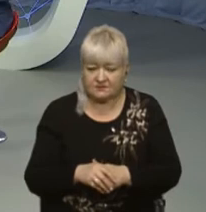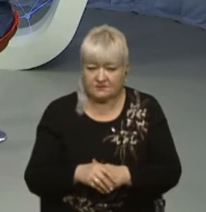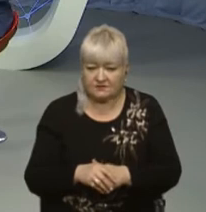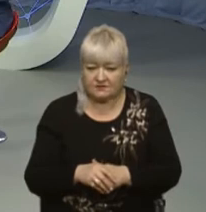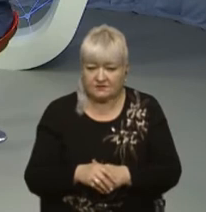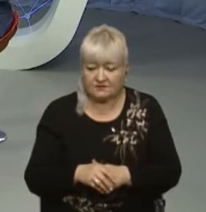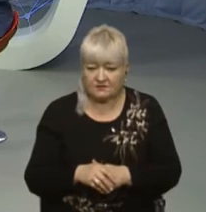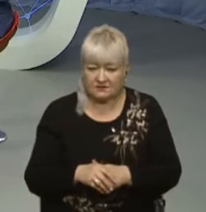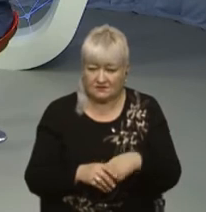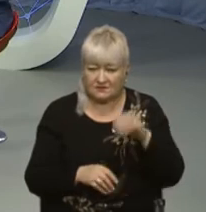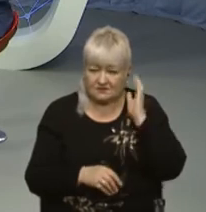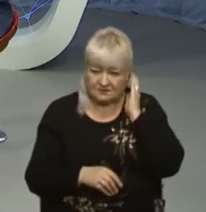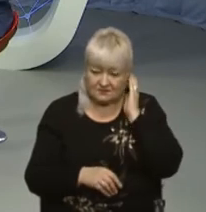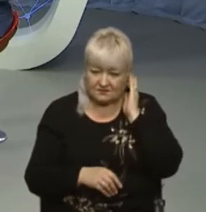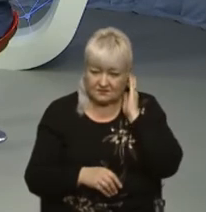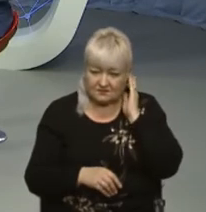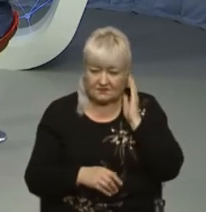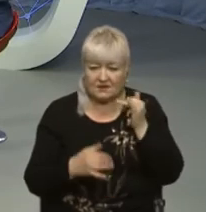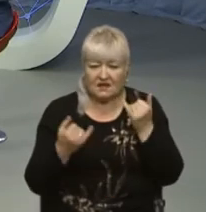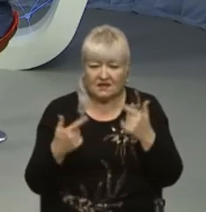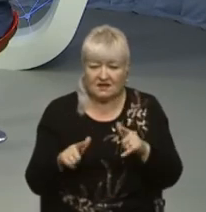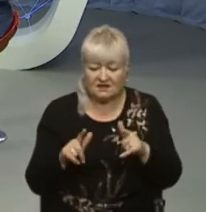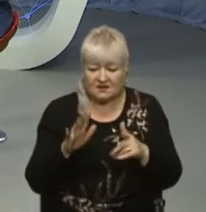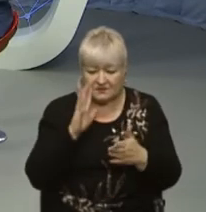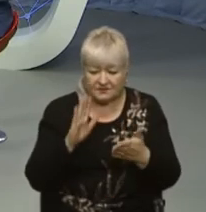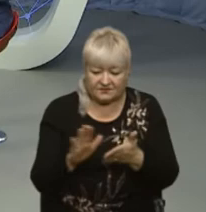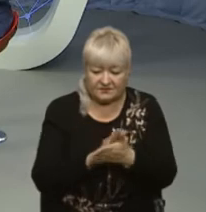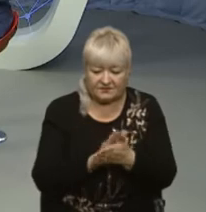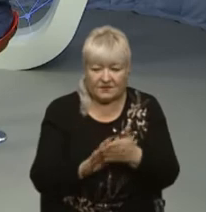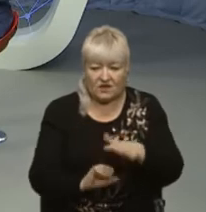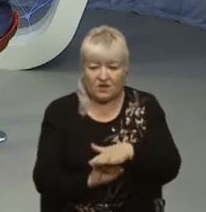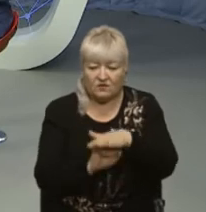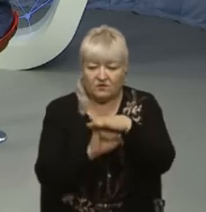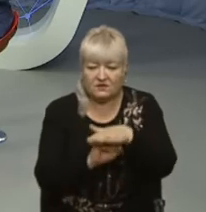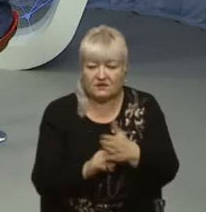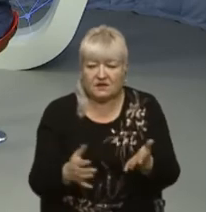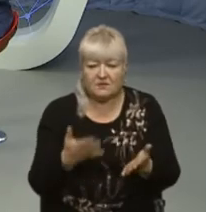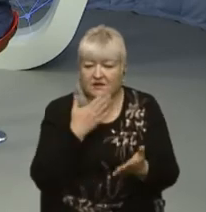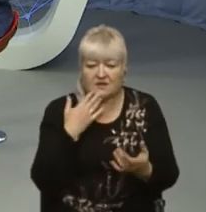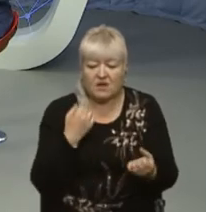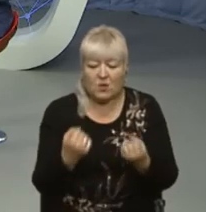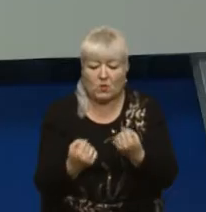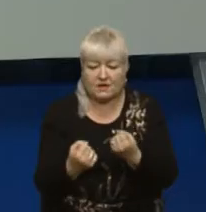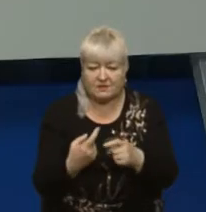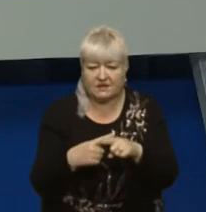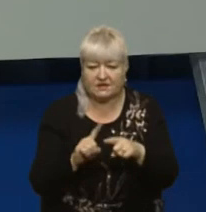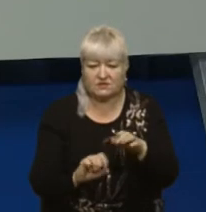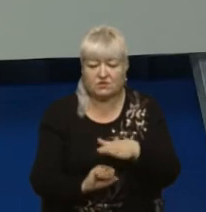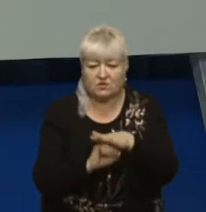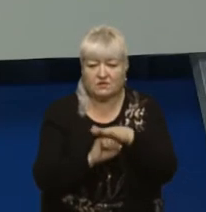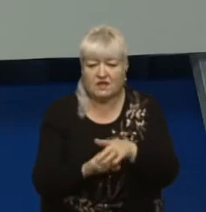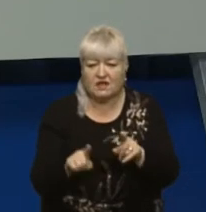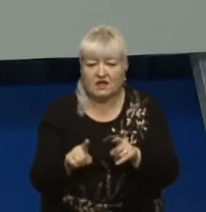поповідь вода, де розлитий фундамент в вулиці, де більше ніж впевнено, немає укріплення цього фундаменту, він просто є